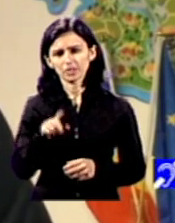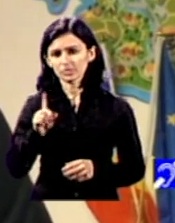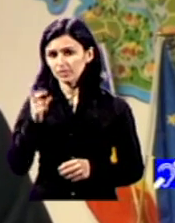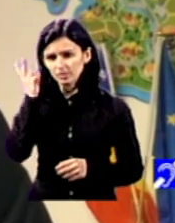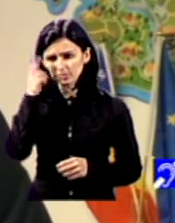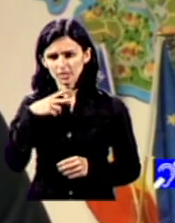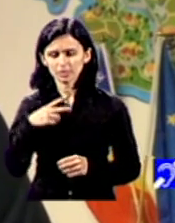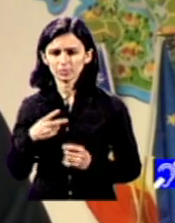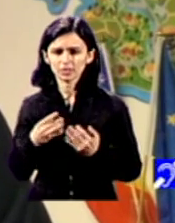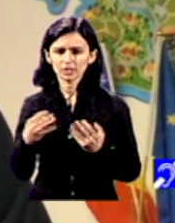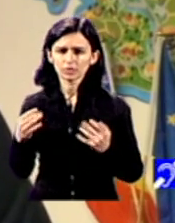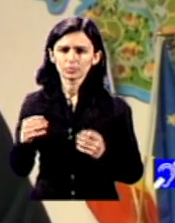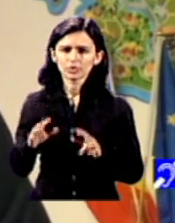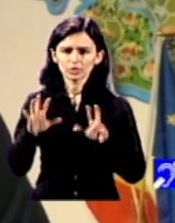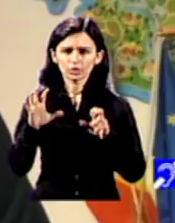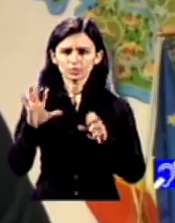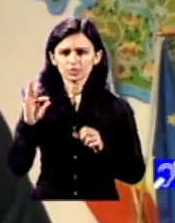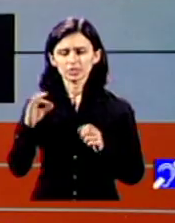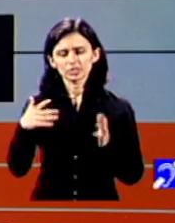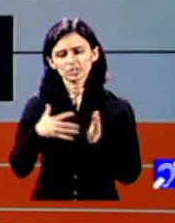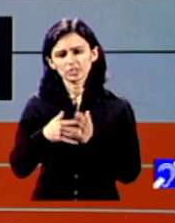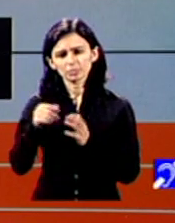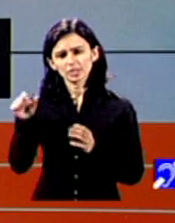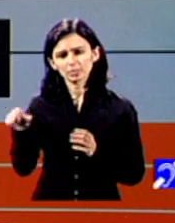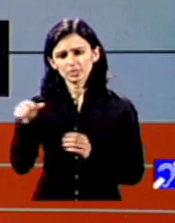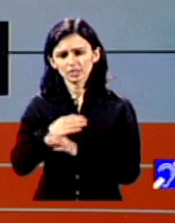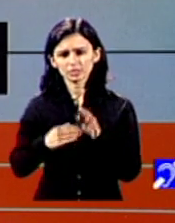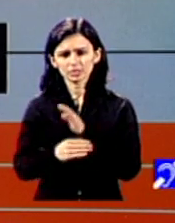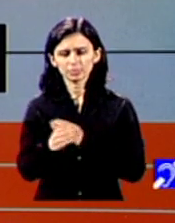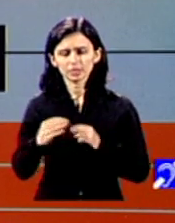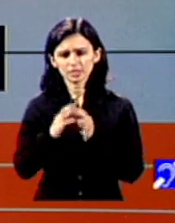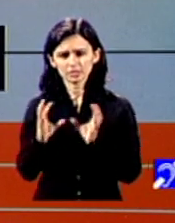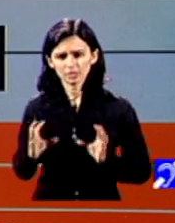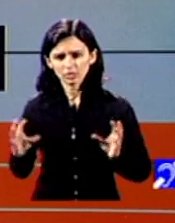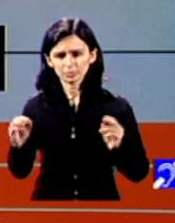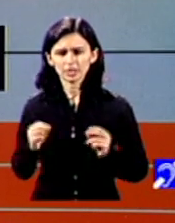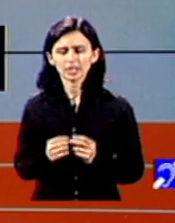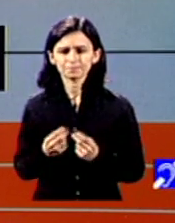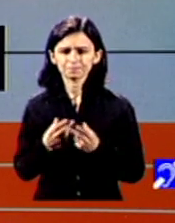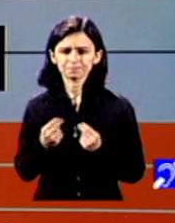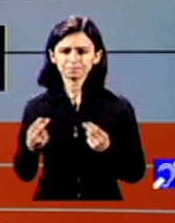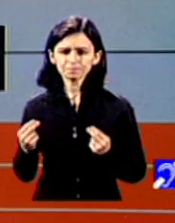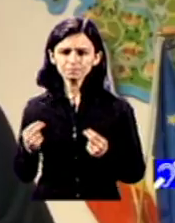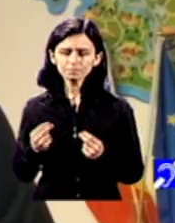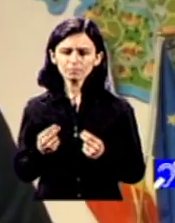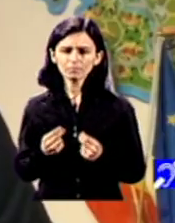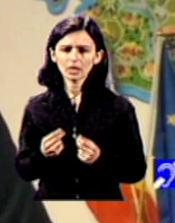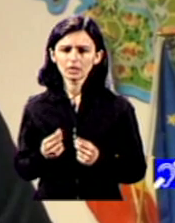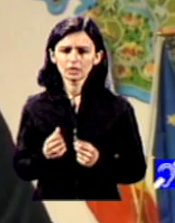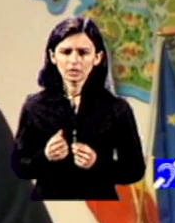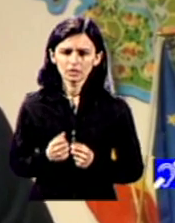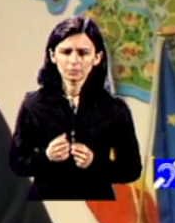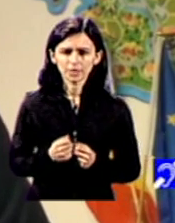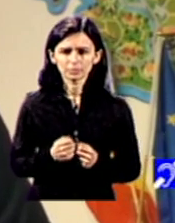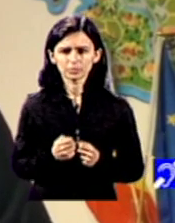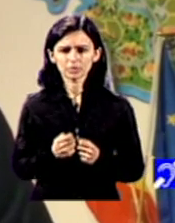totală de vreo 850 de mii de persoane cu dizabilități din România mai bine de o treime dintre ele deci mai bine de o treime dintre